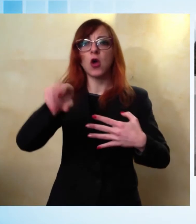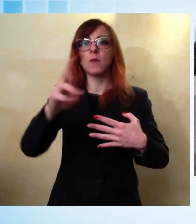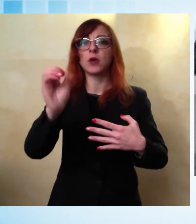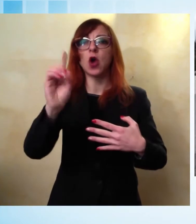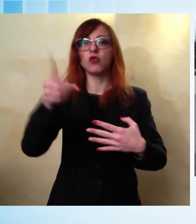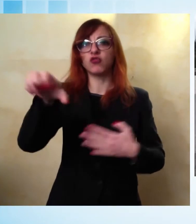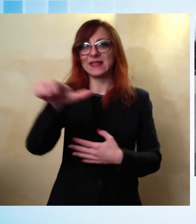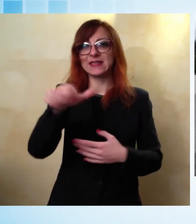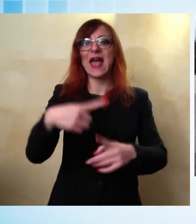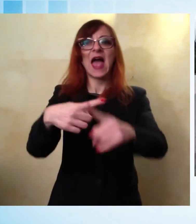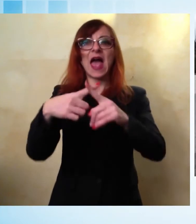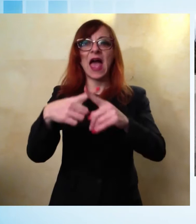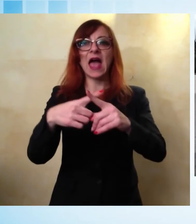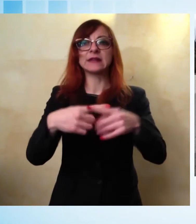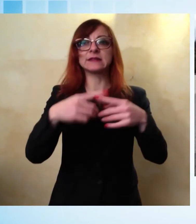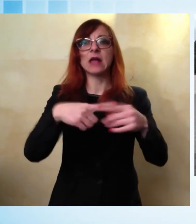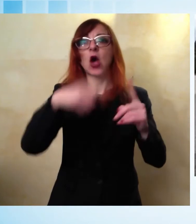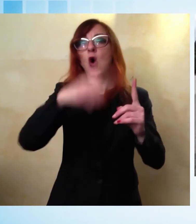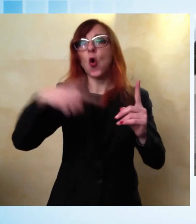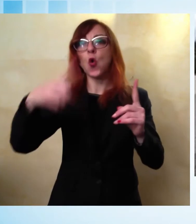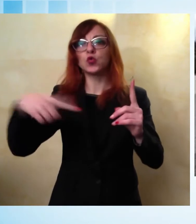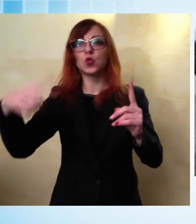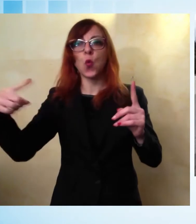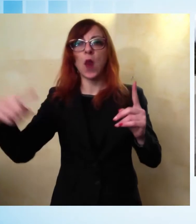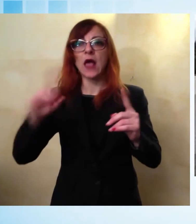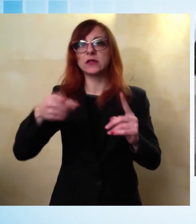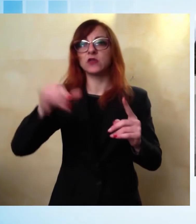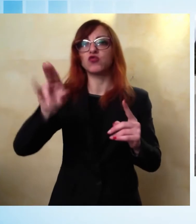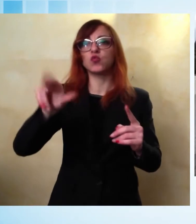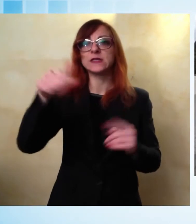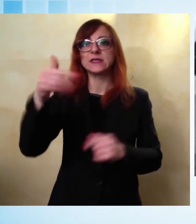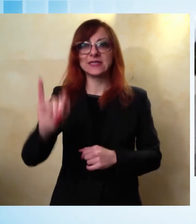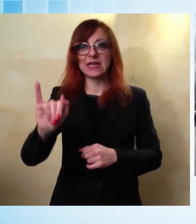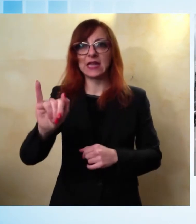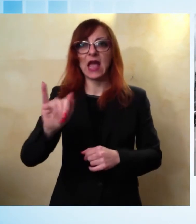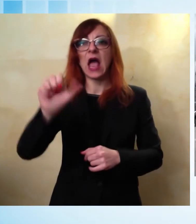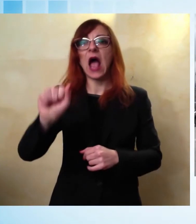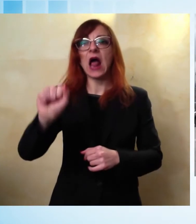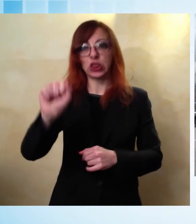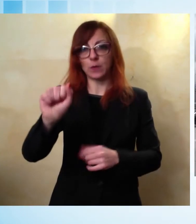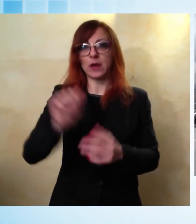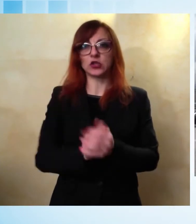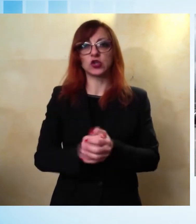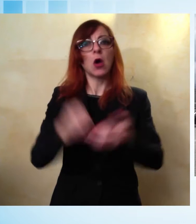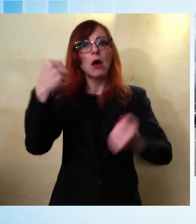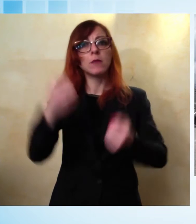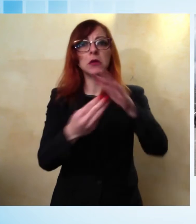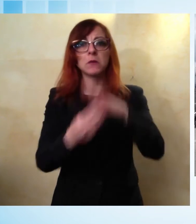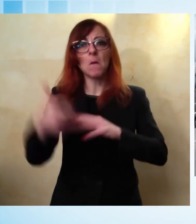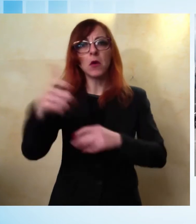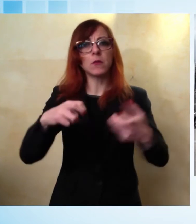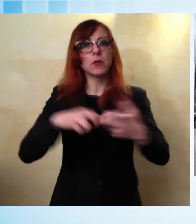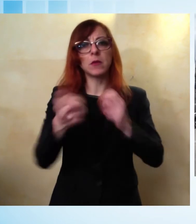giusti di Alto Passo. I lavoratori dell'azienda già da diversi mesi hanno aperto lo stato di agitazione sindacale per diversi problemi a